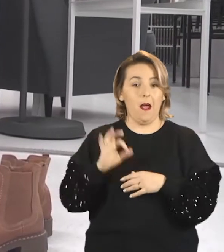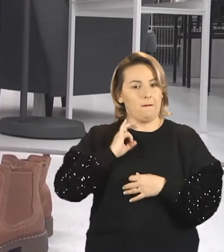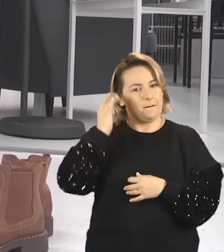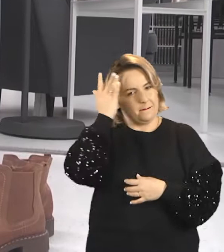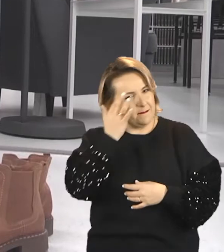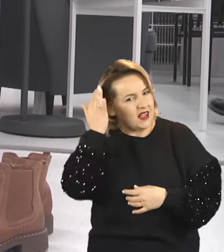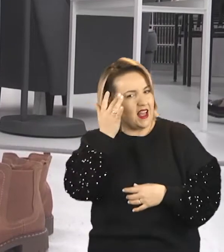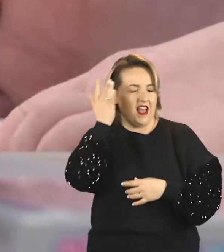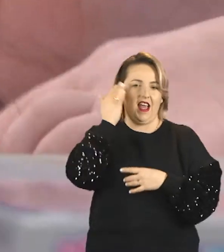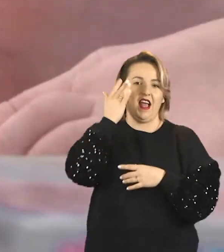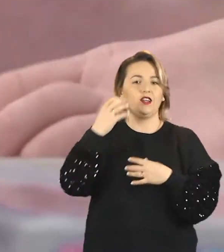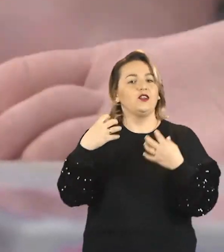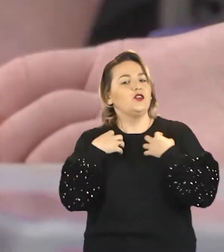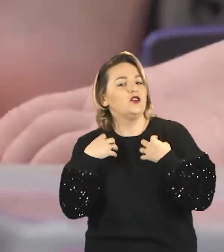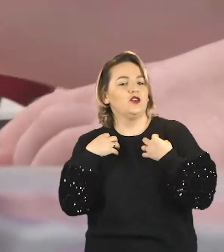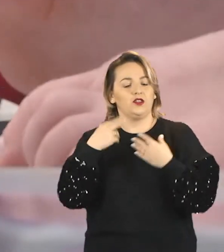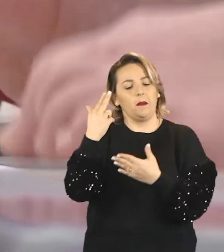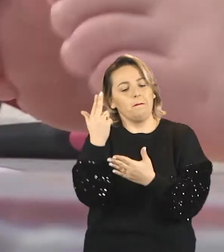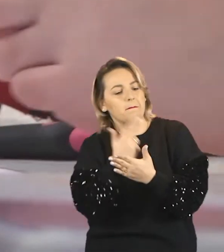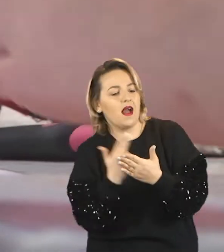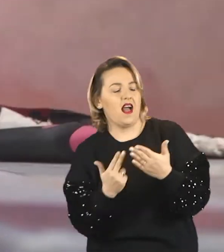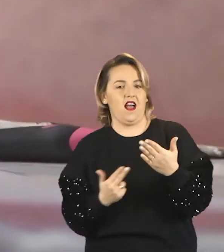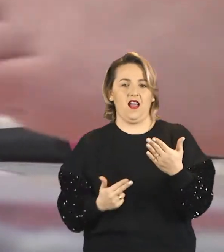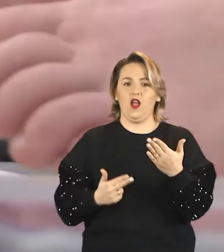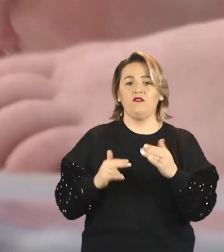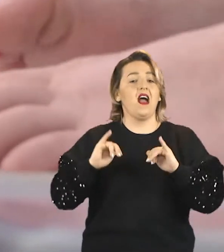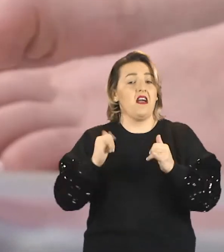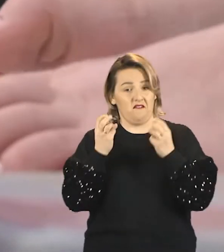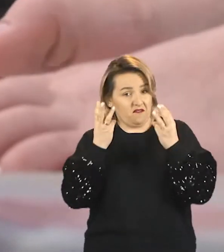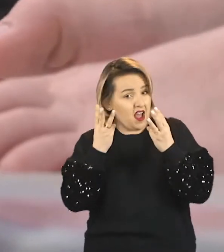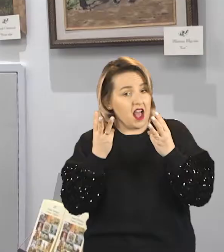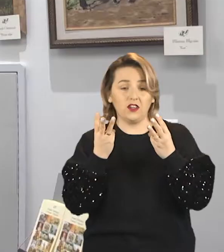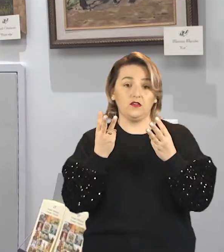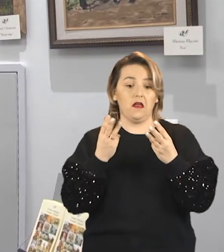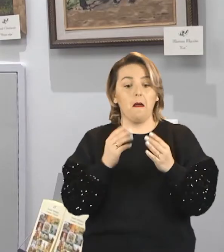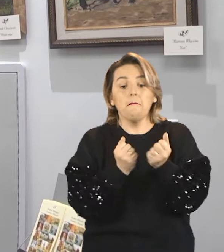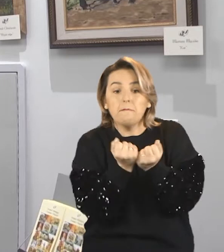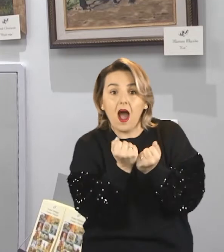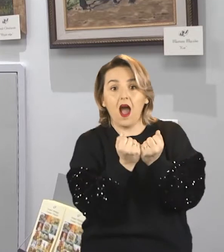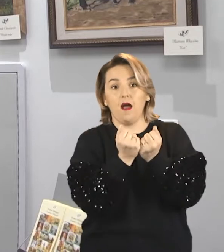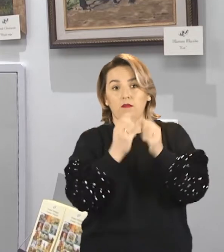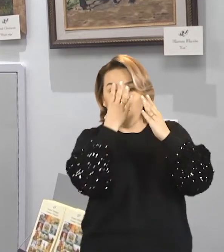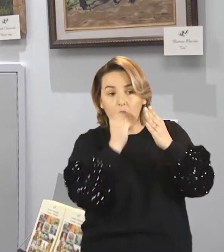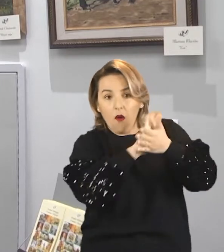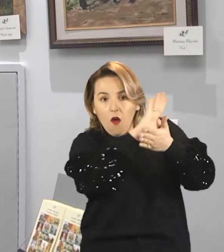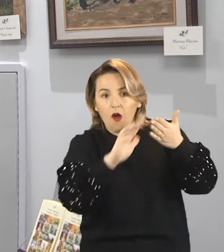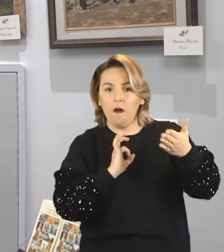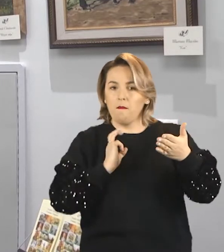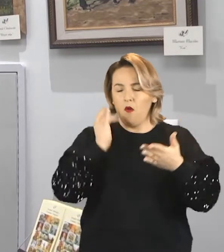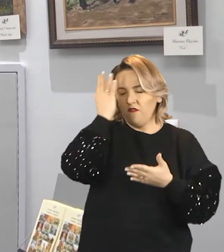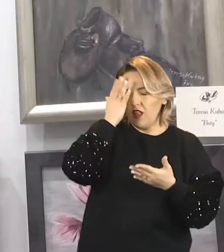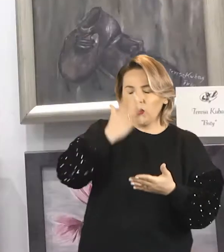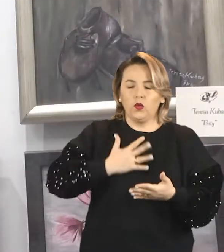marzeniem dziewczynki jest móc w przyszłości żyć z malarstwa, bo nieistotne w jaki sposób przenosi się na papier czy płótno swoje wrażenia,